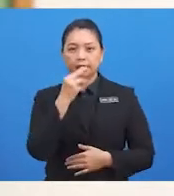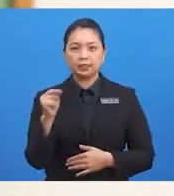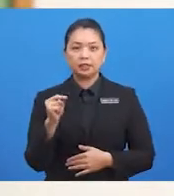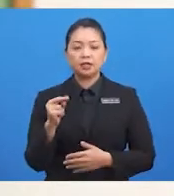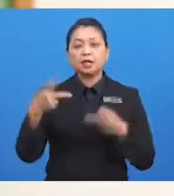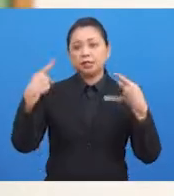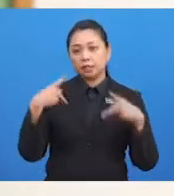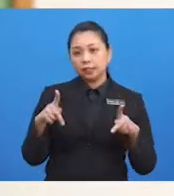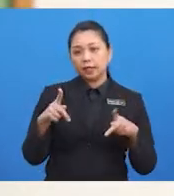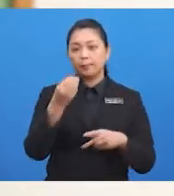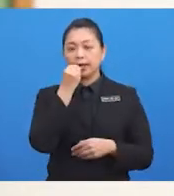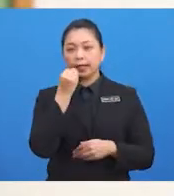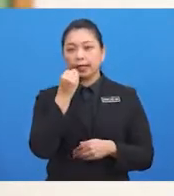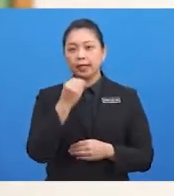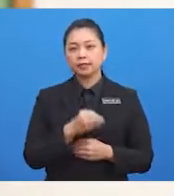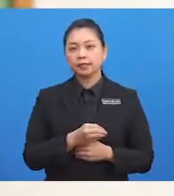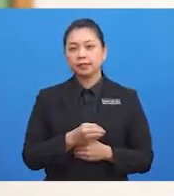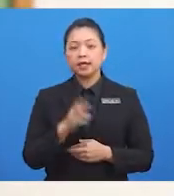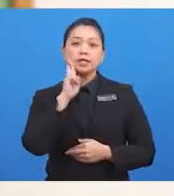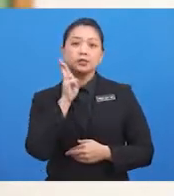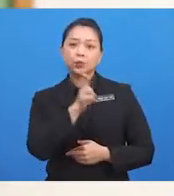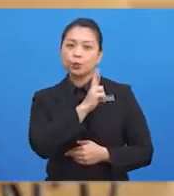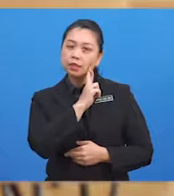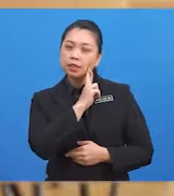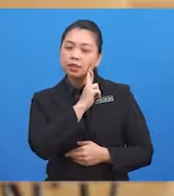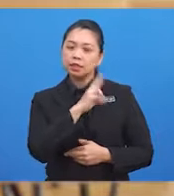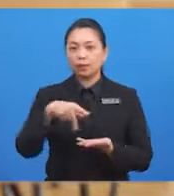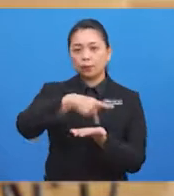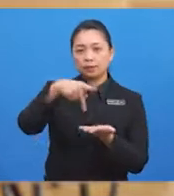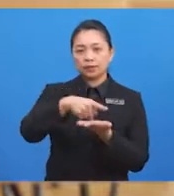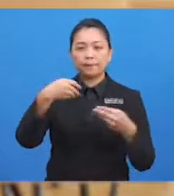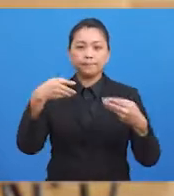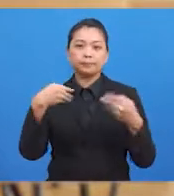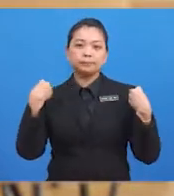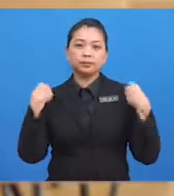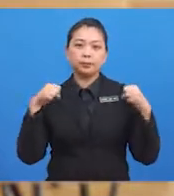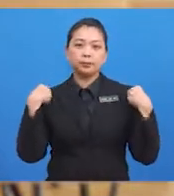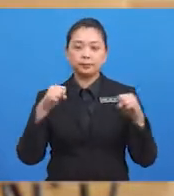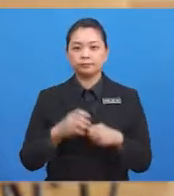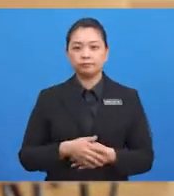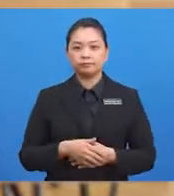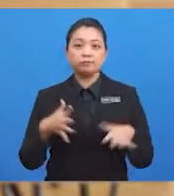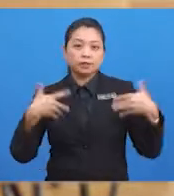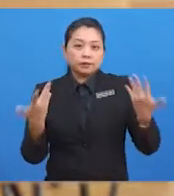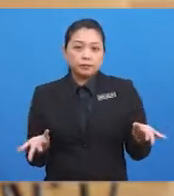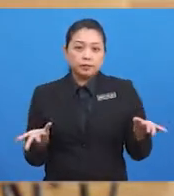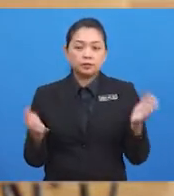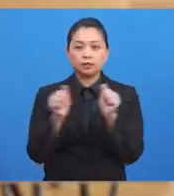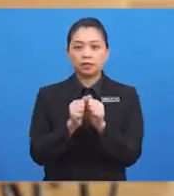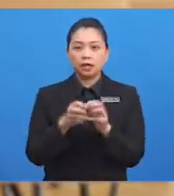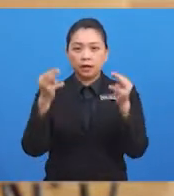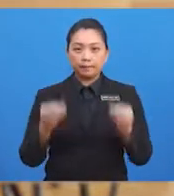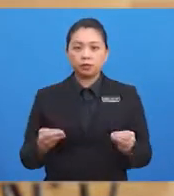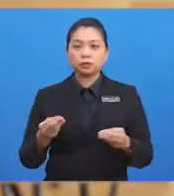warung, restoran, dan pusat beli-belah. Bagaimana pula dengan manusia Zaman Prasejarah yang